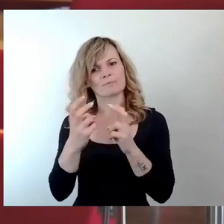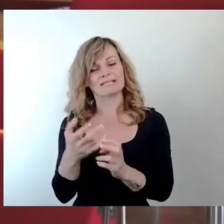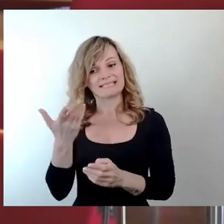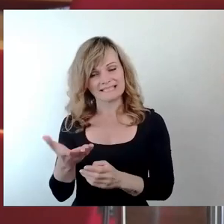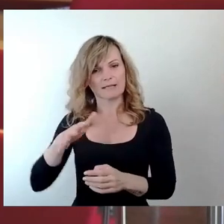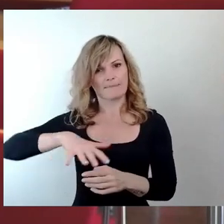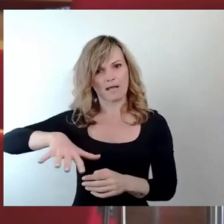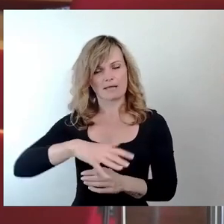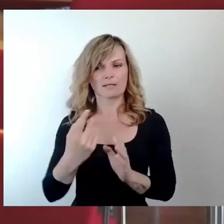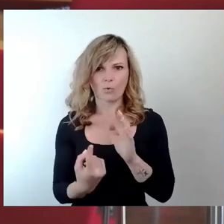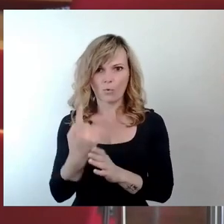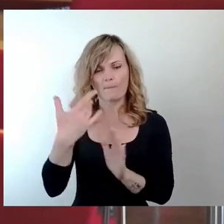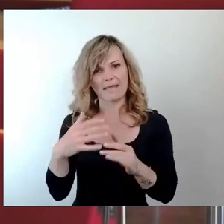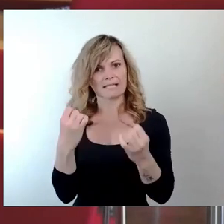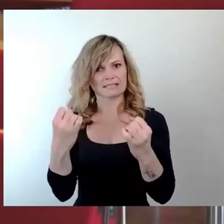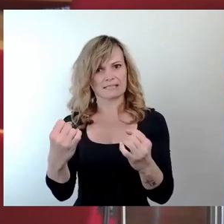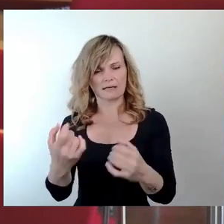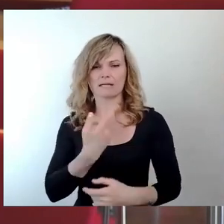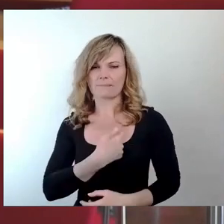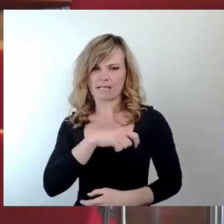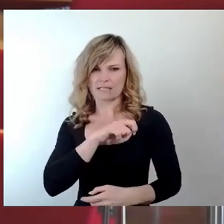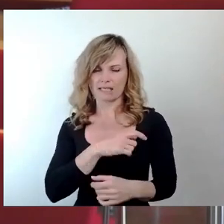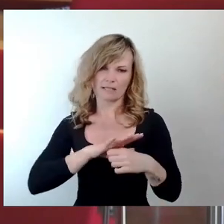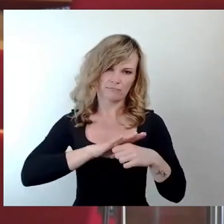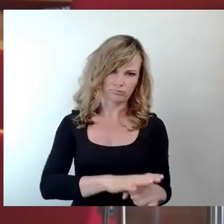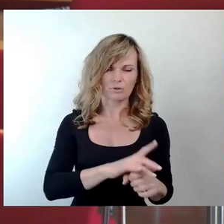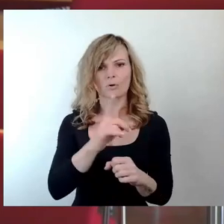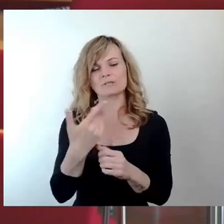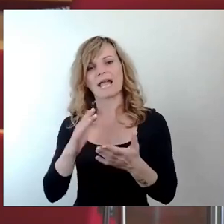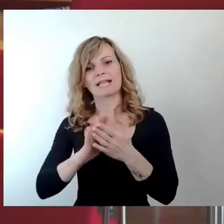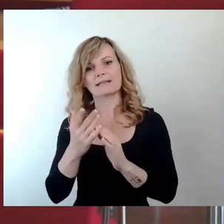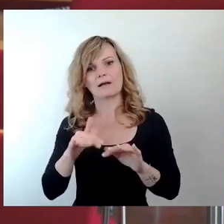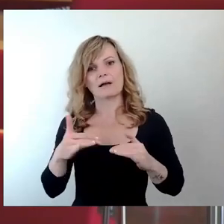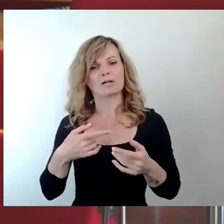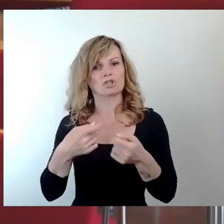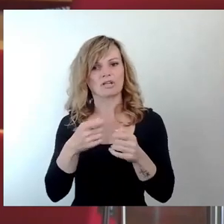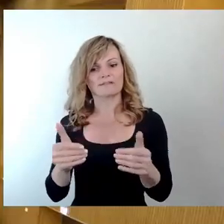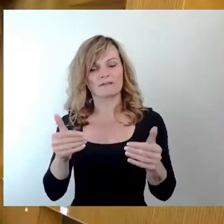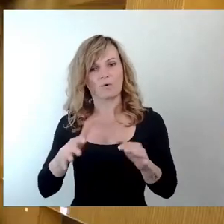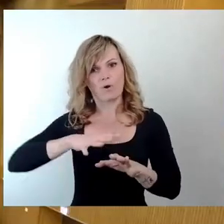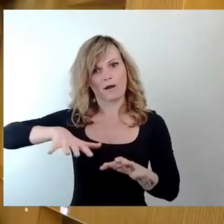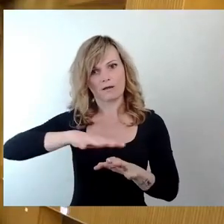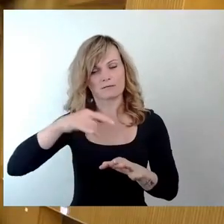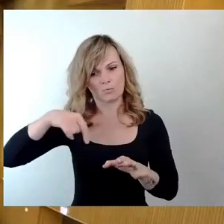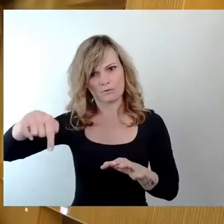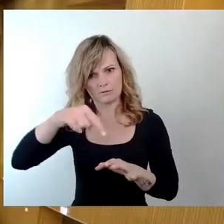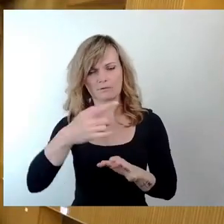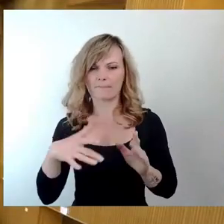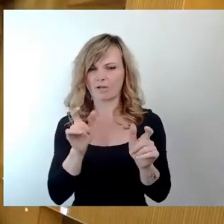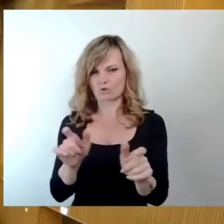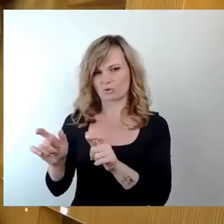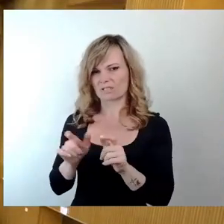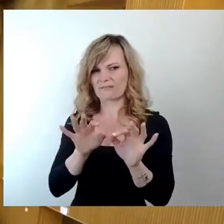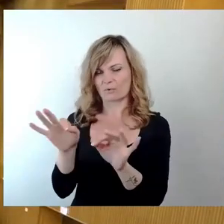Kriminalität effektiv zu bekämpfen und die Händler vor Ort zu schützen? Vielen Dank. Auch diese Frage übernimmt Herr